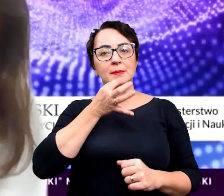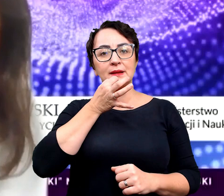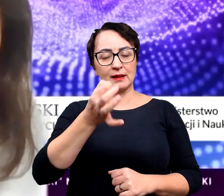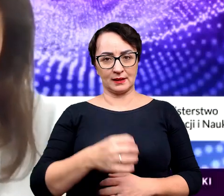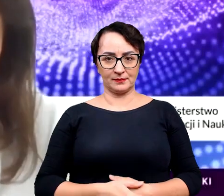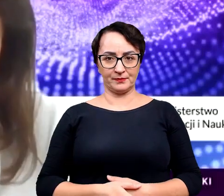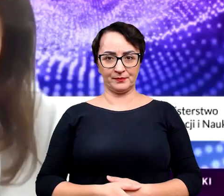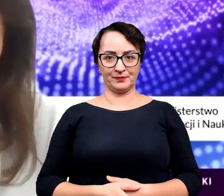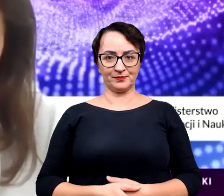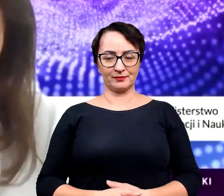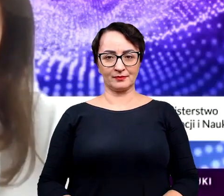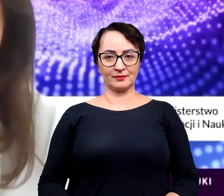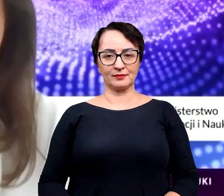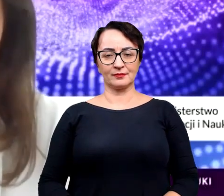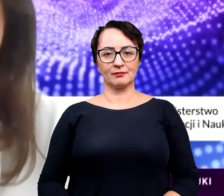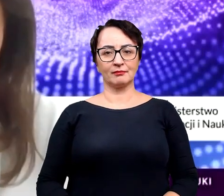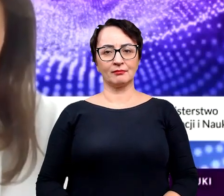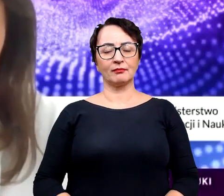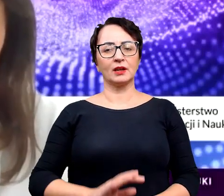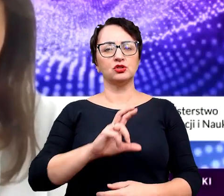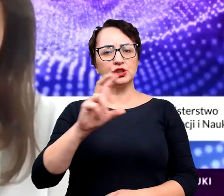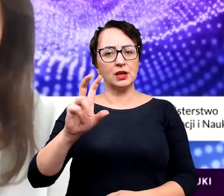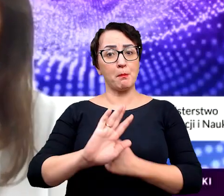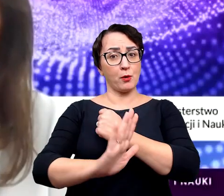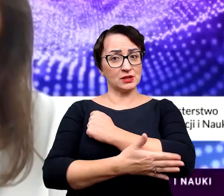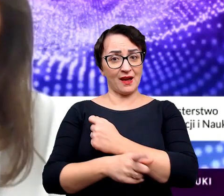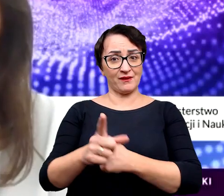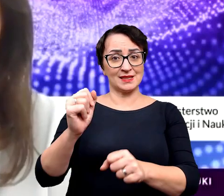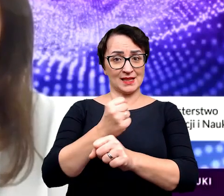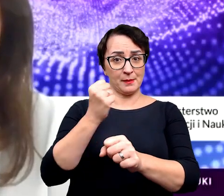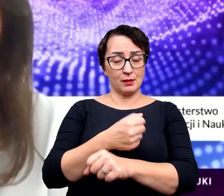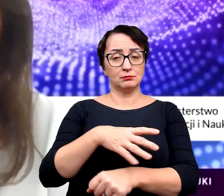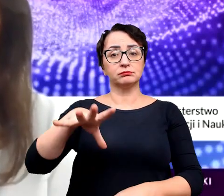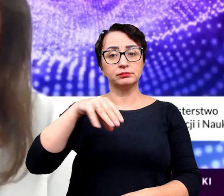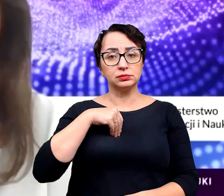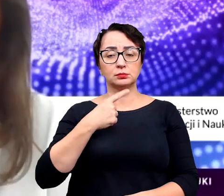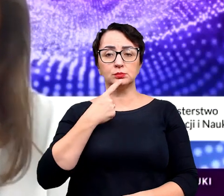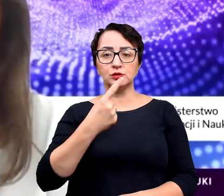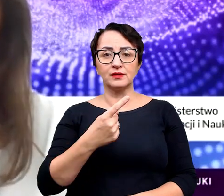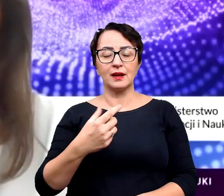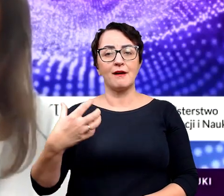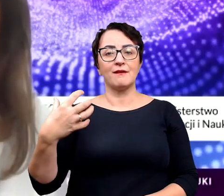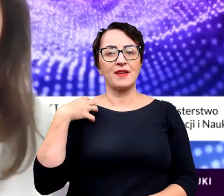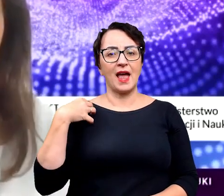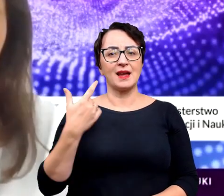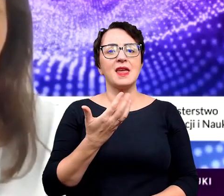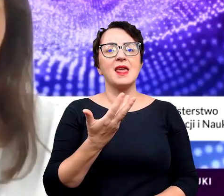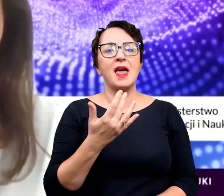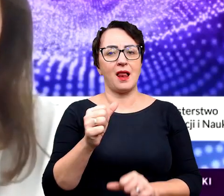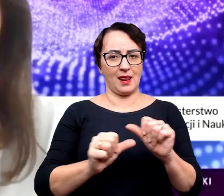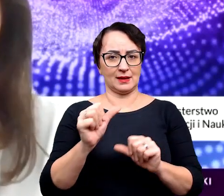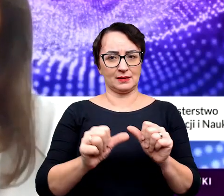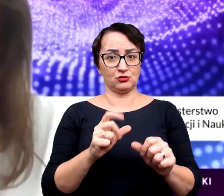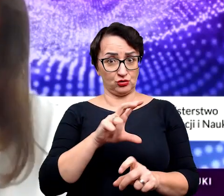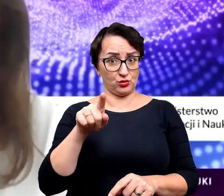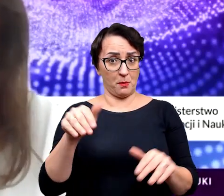takiego pytania. Czy na podstawie skamieniałości można określić bezpośrednio wiek w latach? Czy